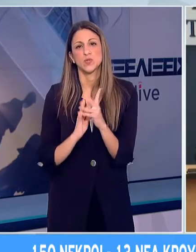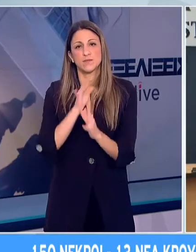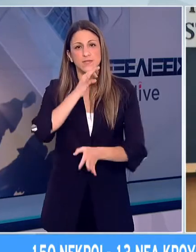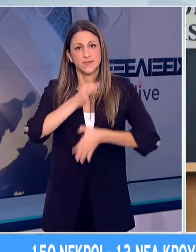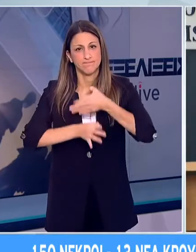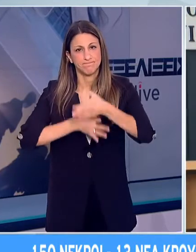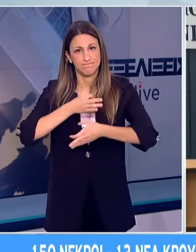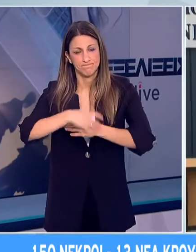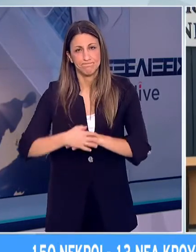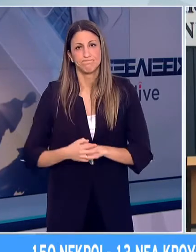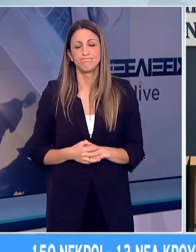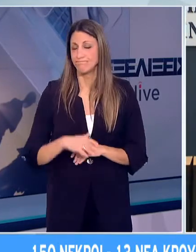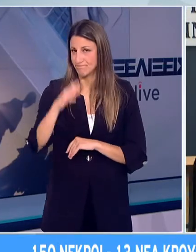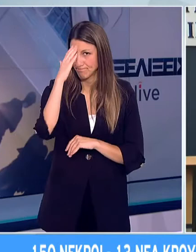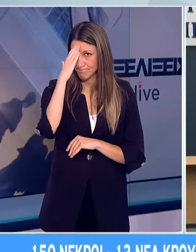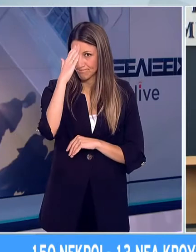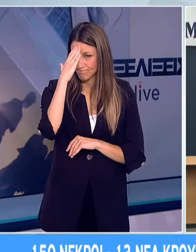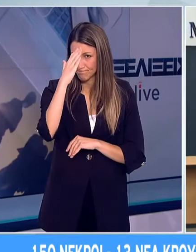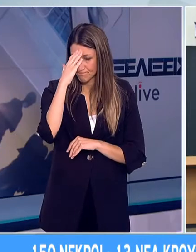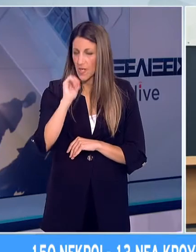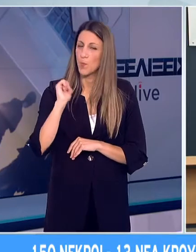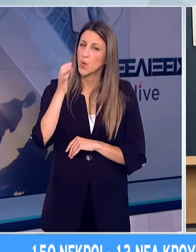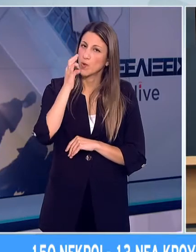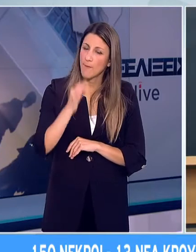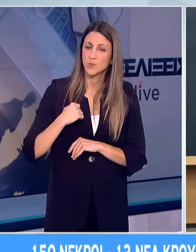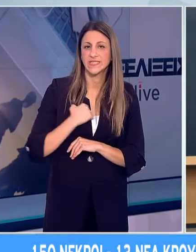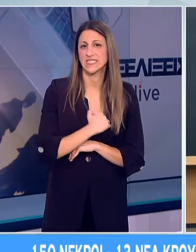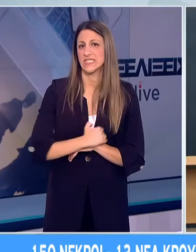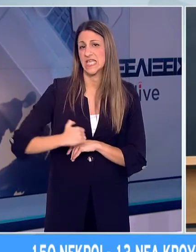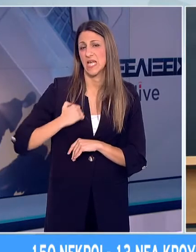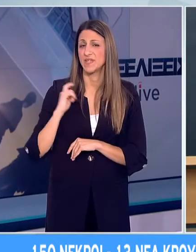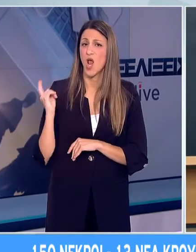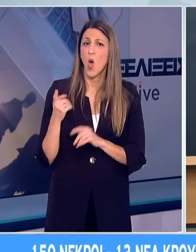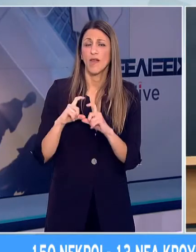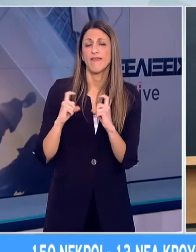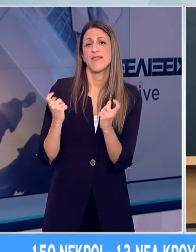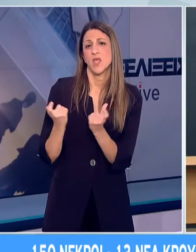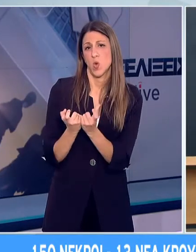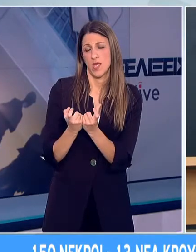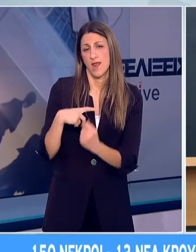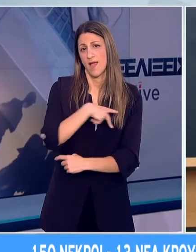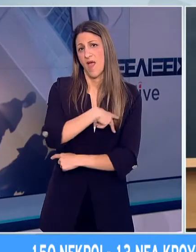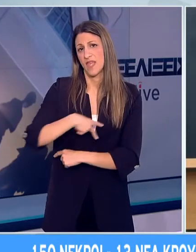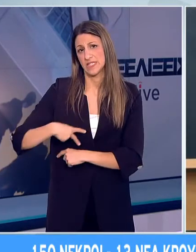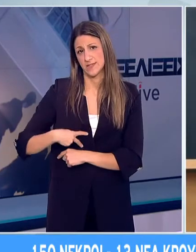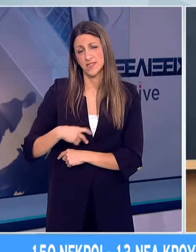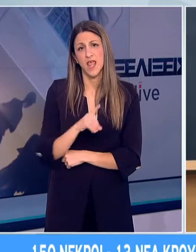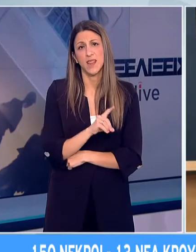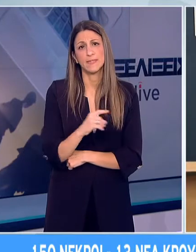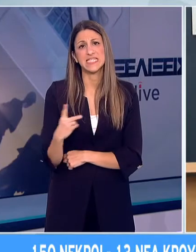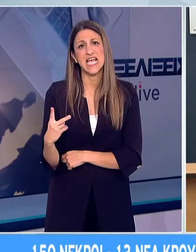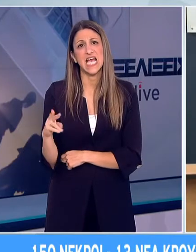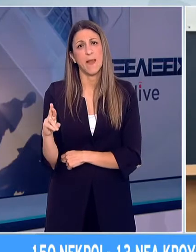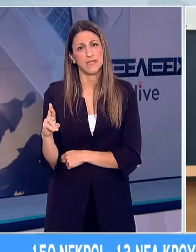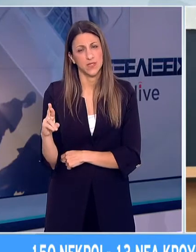Κυρίες και κύριοι, καλησπέρα σας. Πριν ξεκινήσω και εγώ να εκφράσω τα θερμά συλληπτήρια στους οικίους του καθηγητή κ. Κρυμαστηνού.